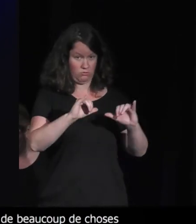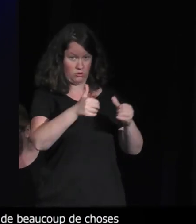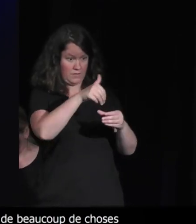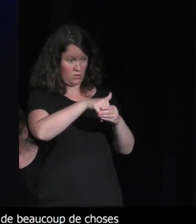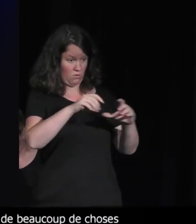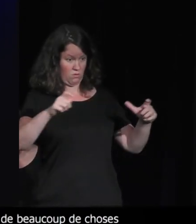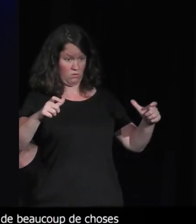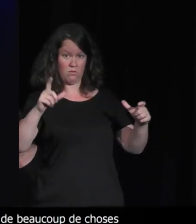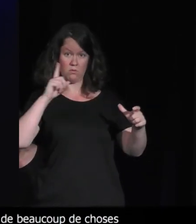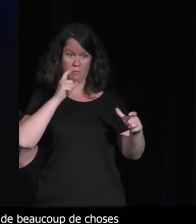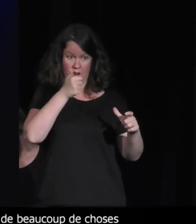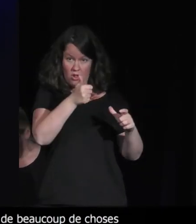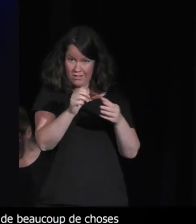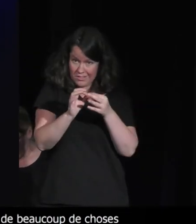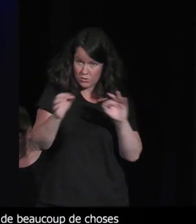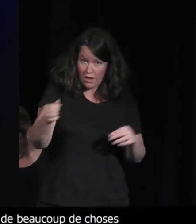formes de gameplay